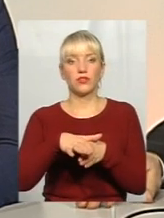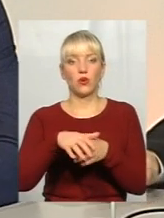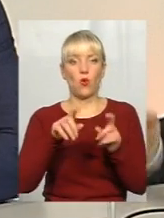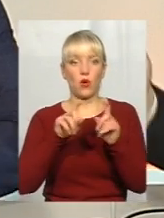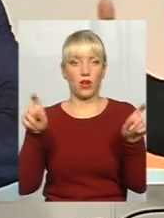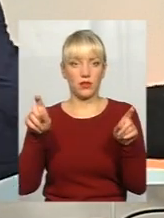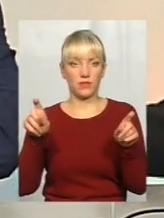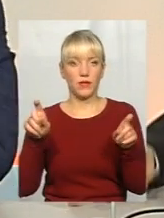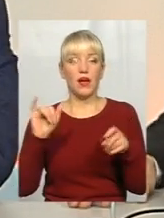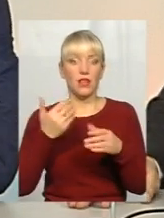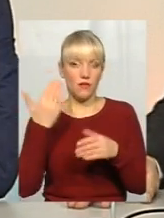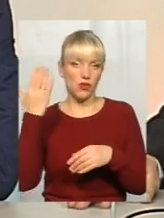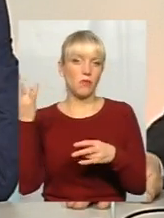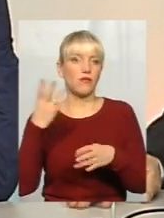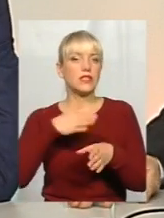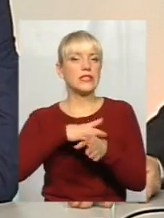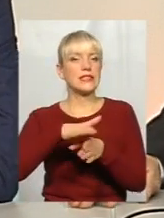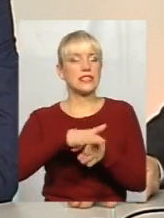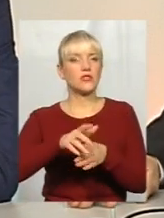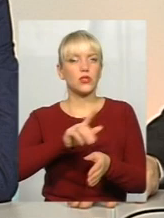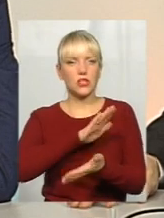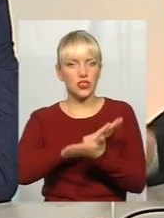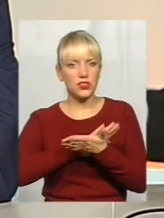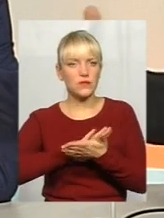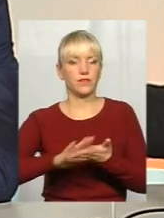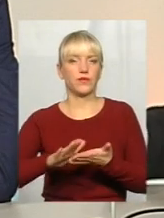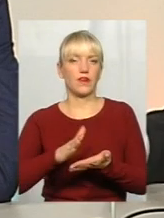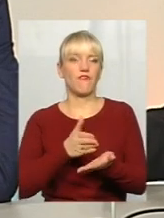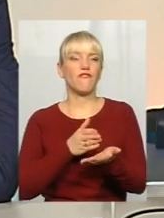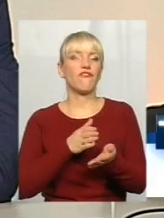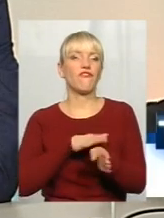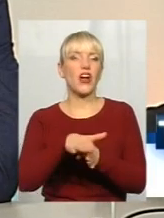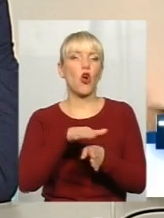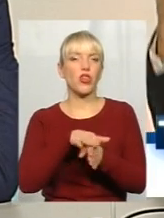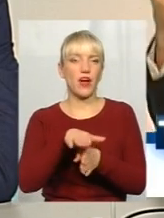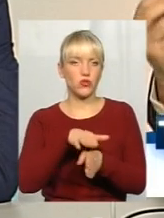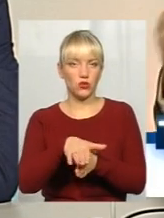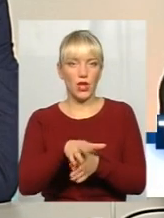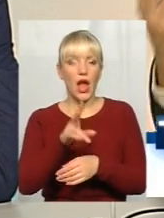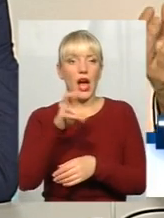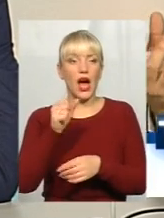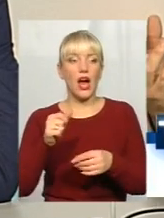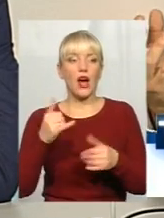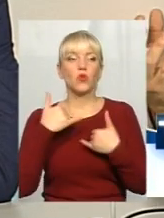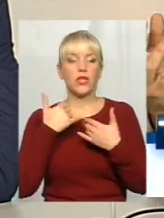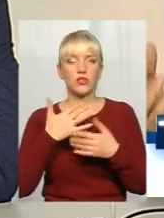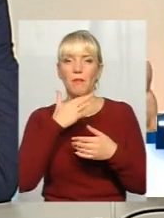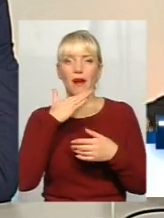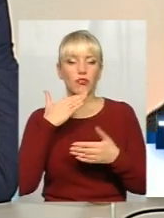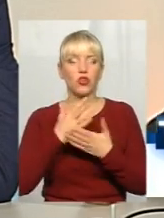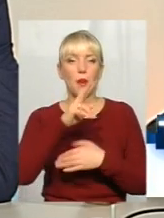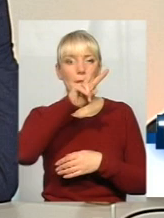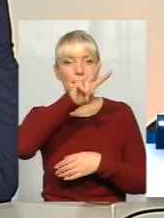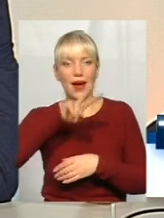орган. От, і вони повинні здійснювати саме виконавчу владу. От, а от тут створювати ще одну, в нас дуже багато паралелі,